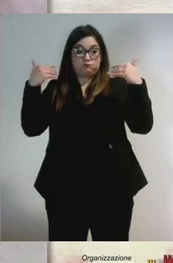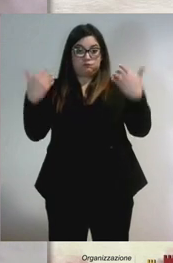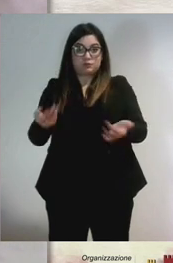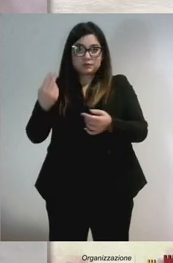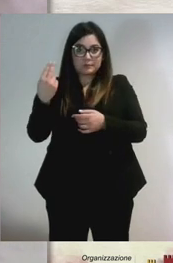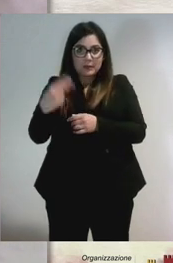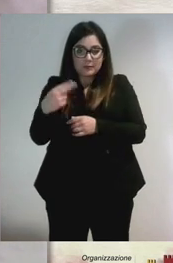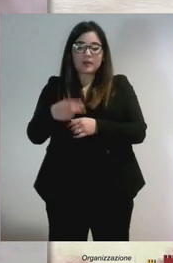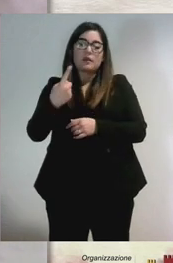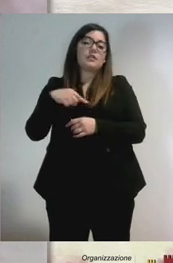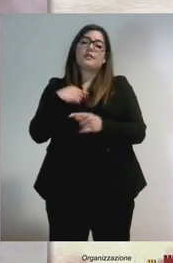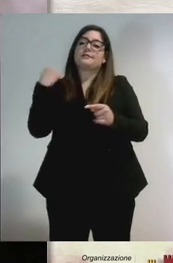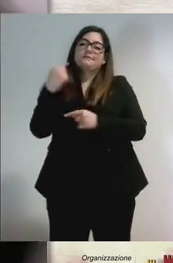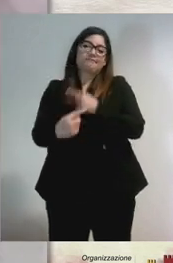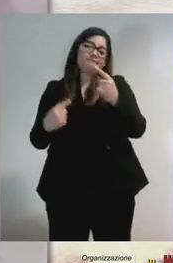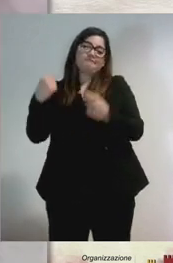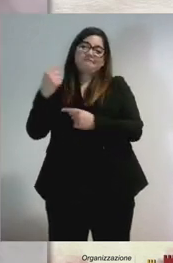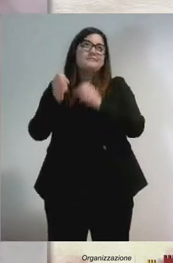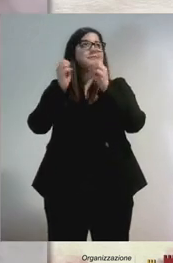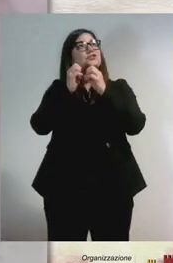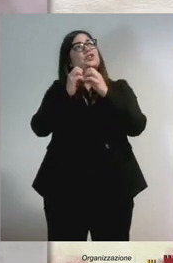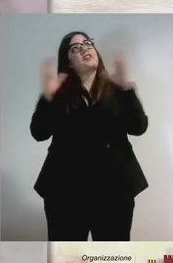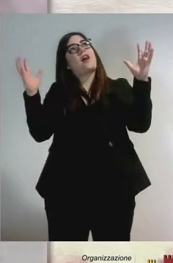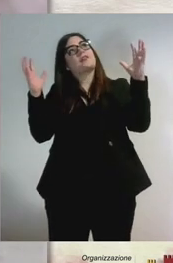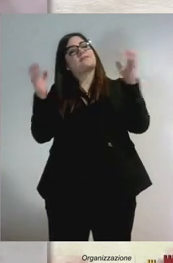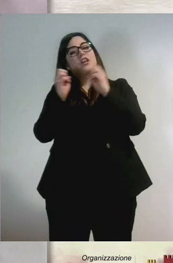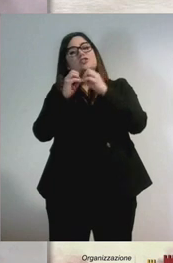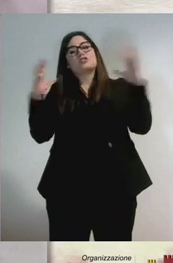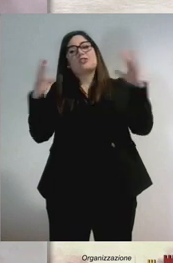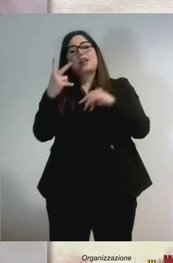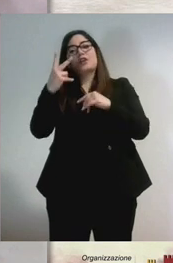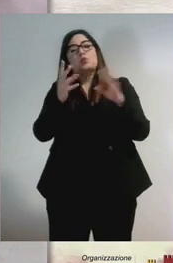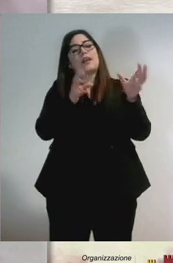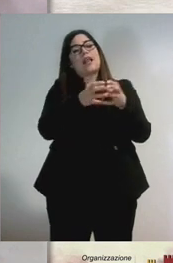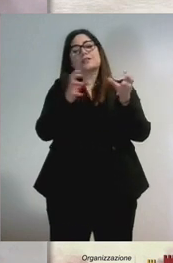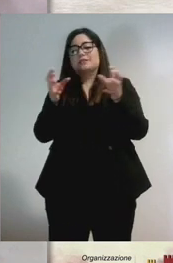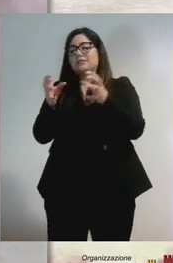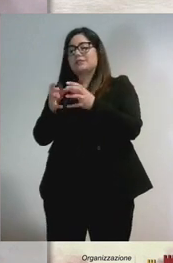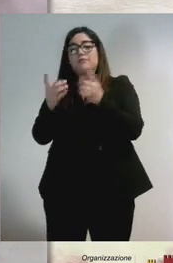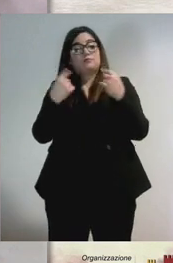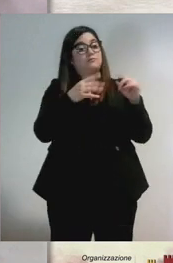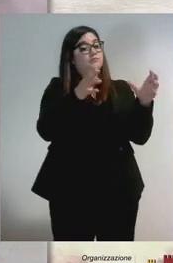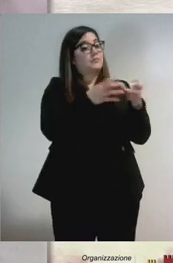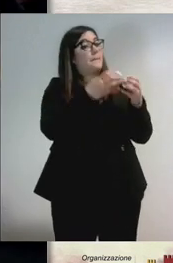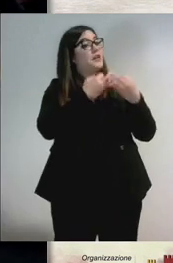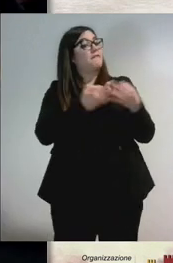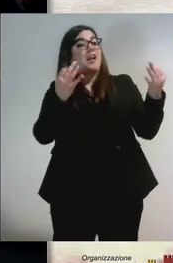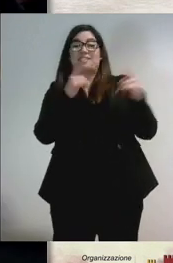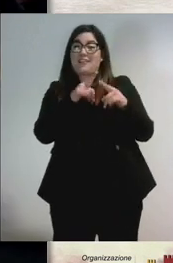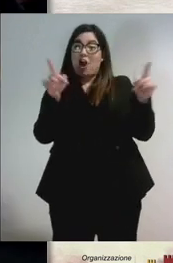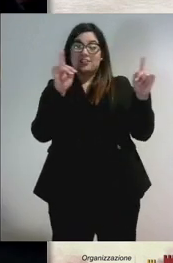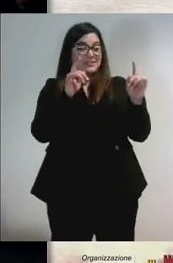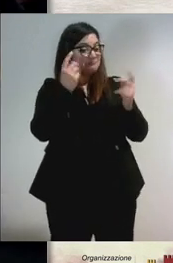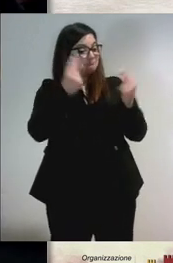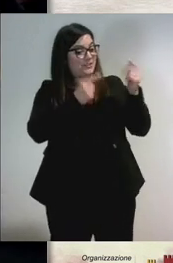sempre qui a sognare. A sognare due classi, una classe perfetta, che è la vostra, gli amministratori, i sindaci,